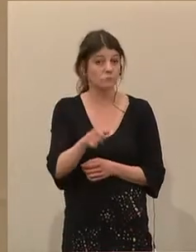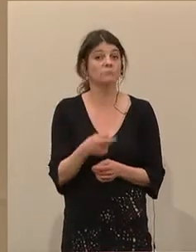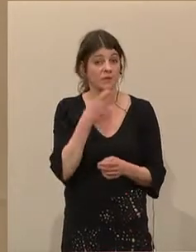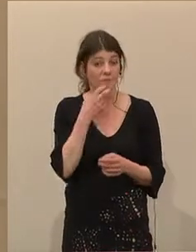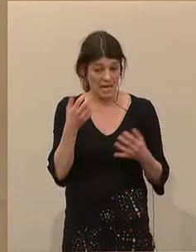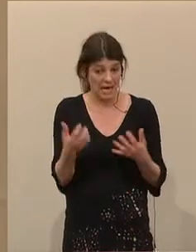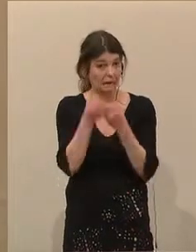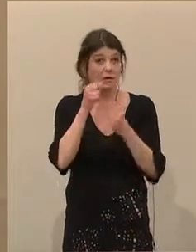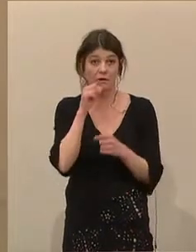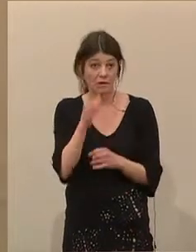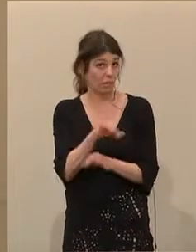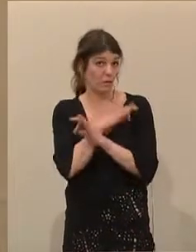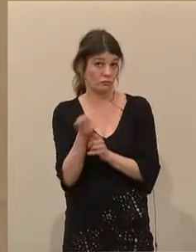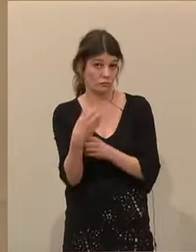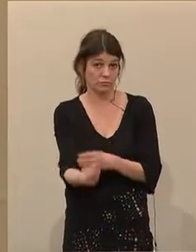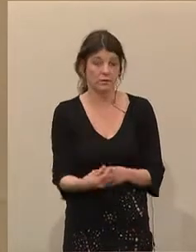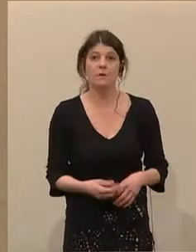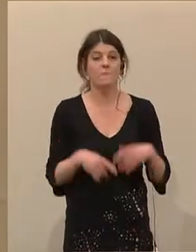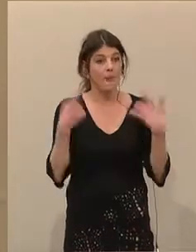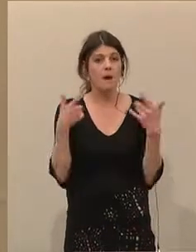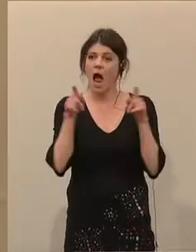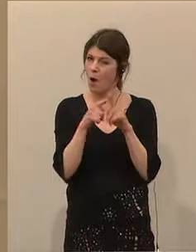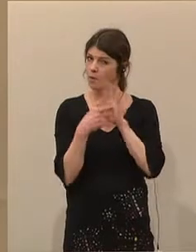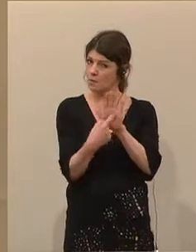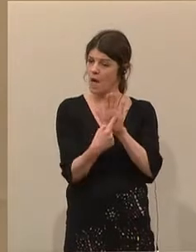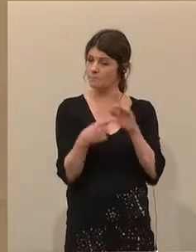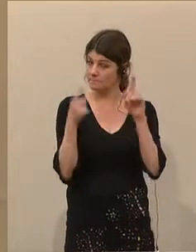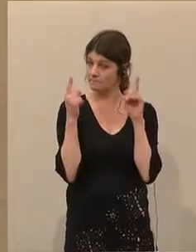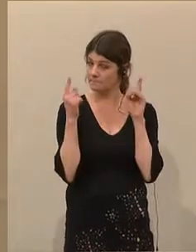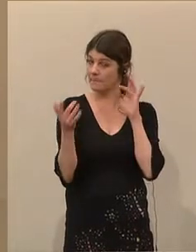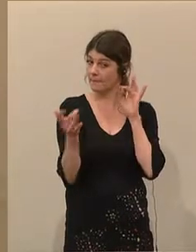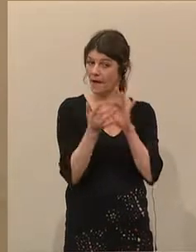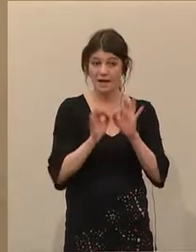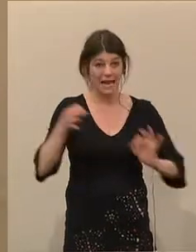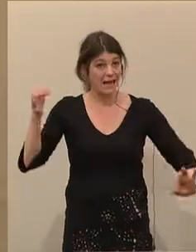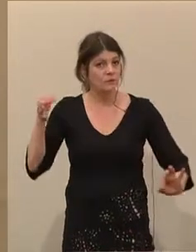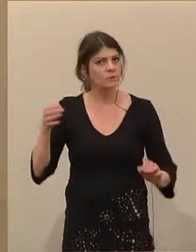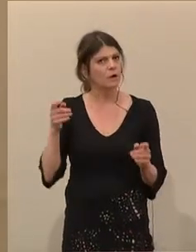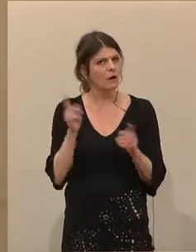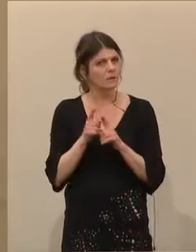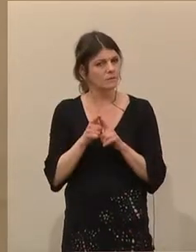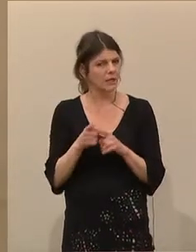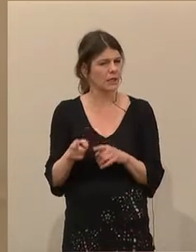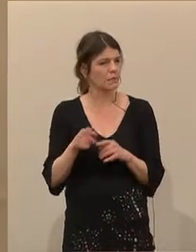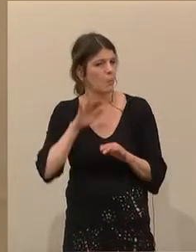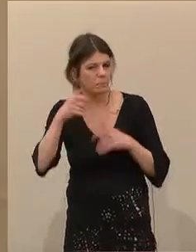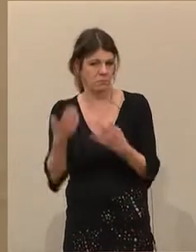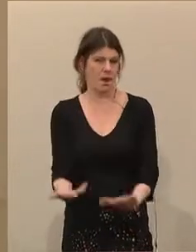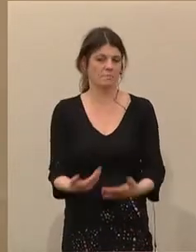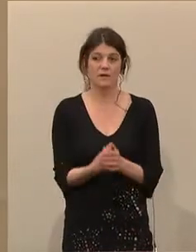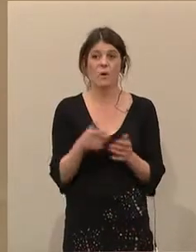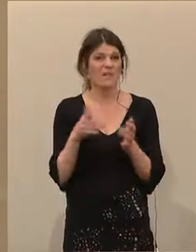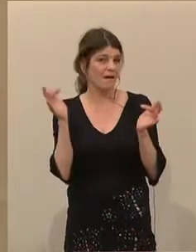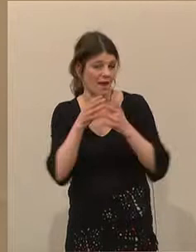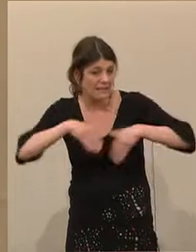zu retten, aber andererseits auch ein Zeichen zu setzen gegen religiösen Fundamentalismus, in dem Fall gegen